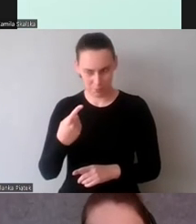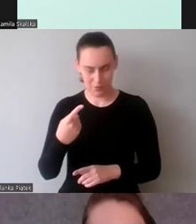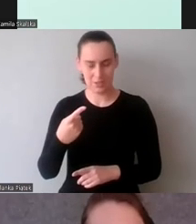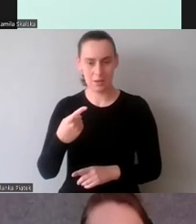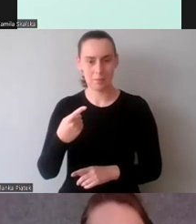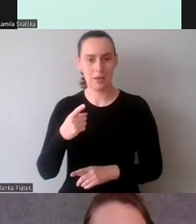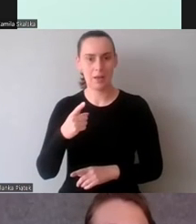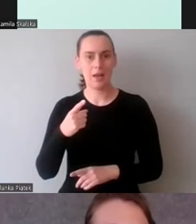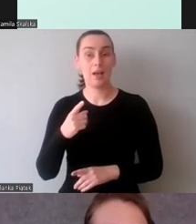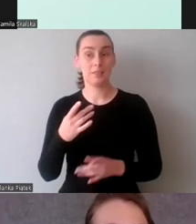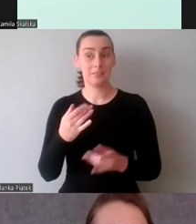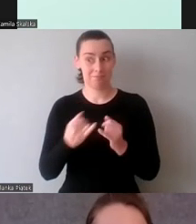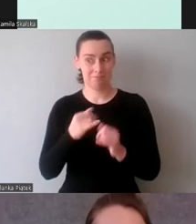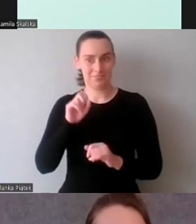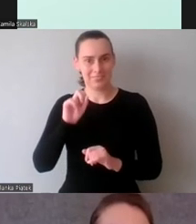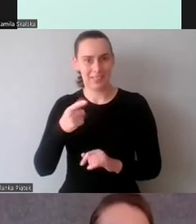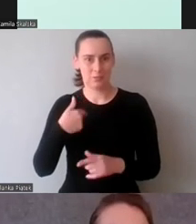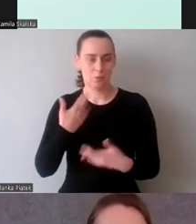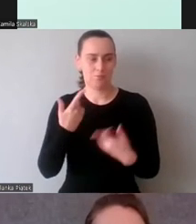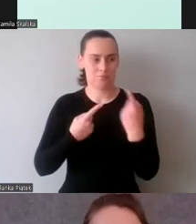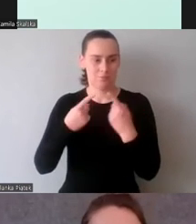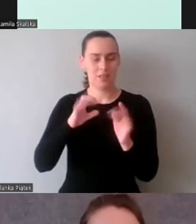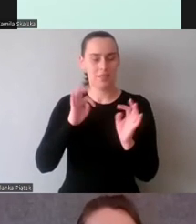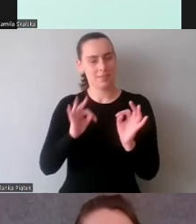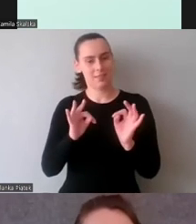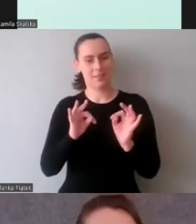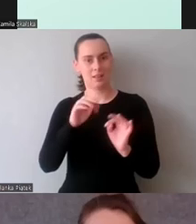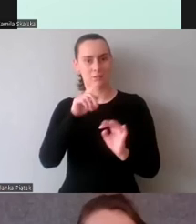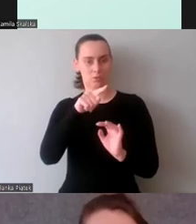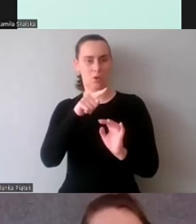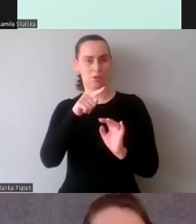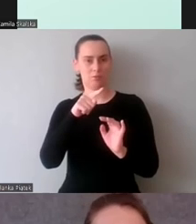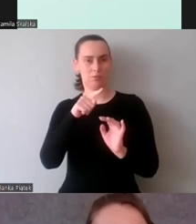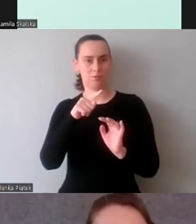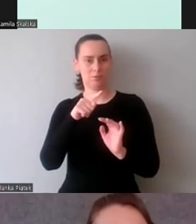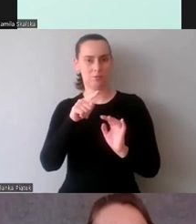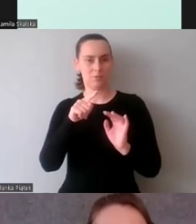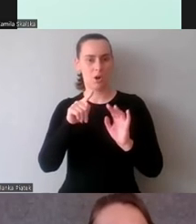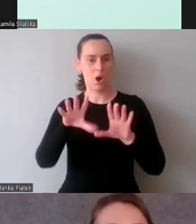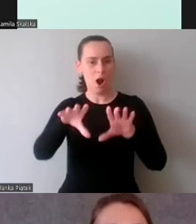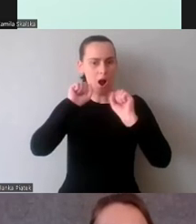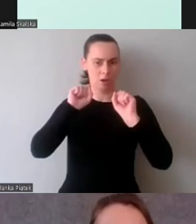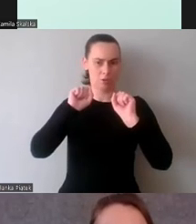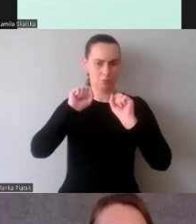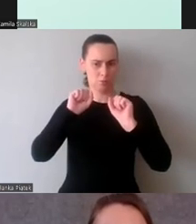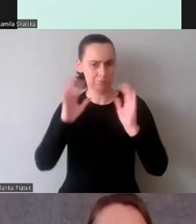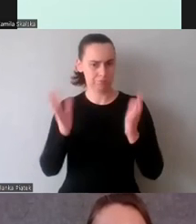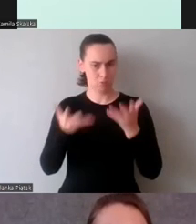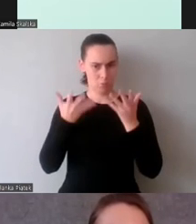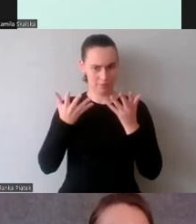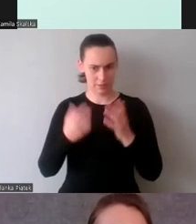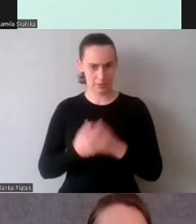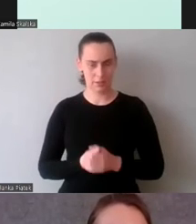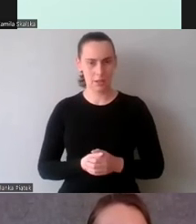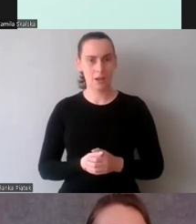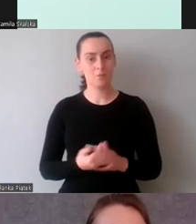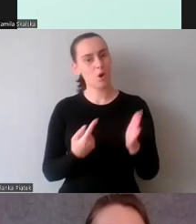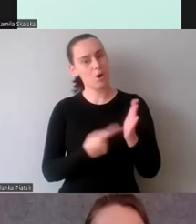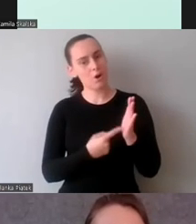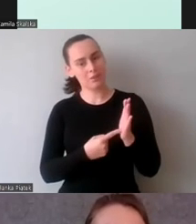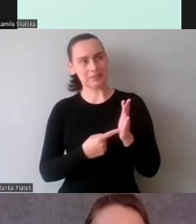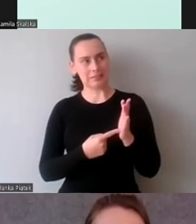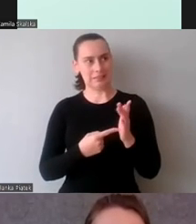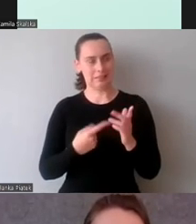razem mój slajd jest nieco bardziej klarowny, ponieważ przypominam sobie, że poprzednim razem, kiedy to pokazywałam, to być może nie było takie